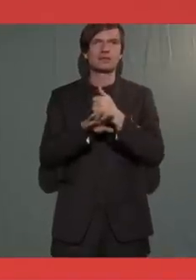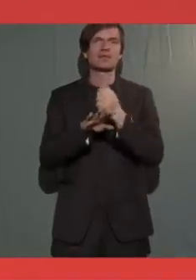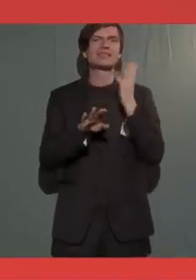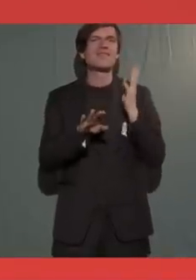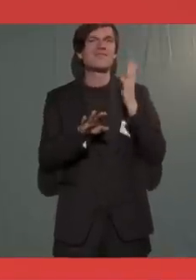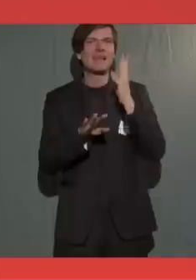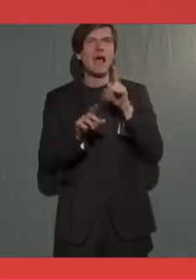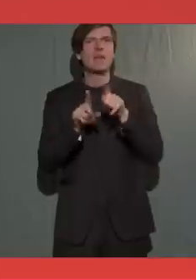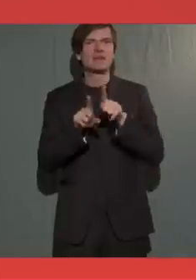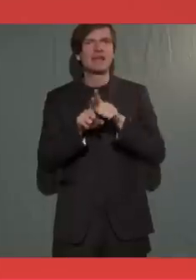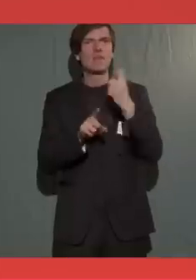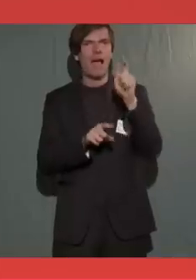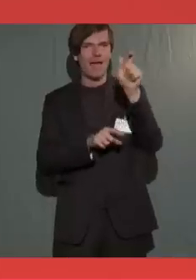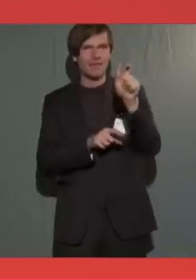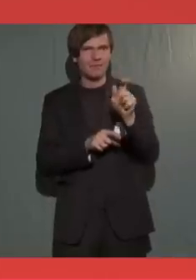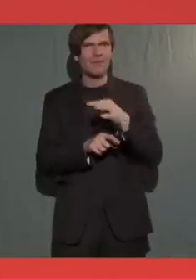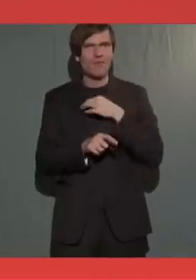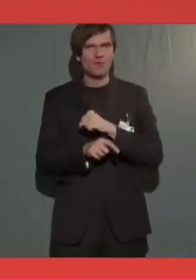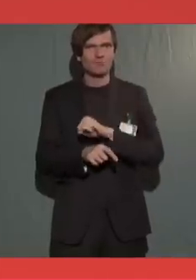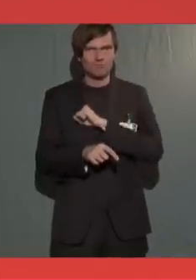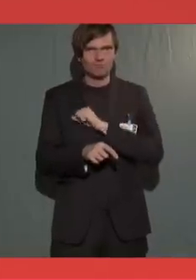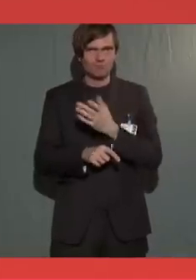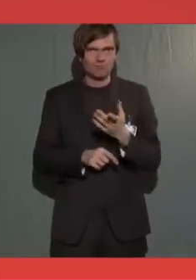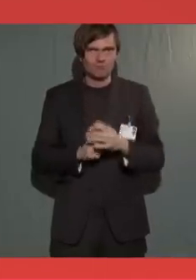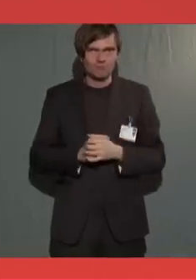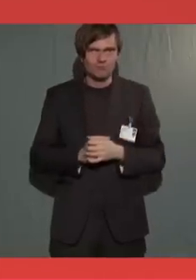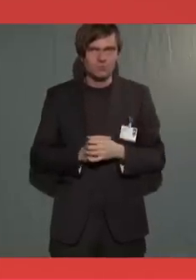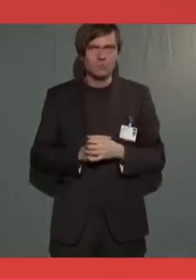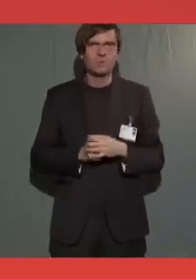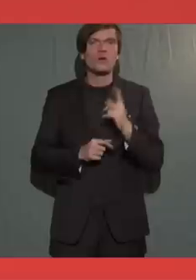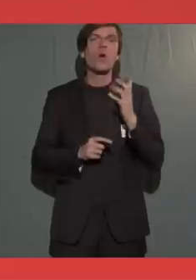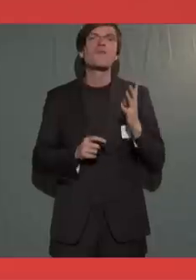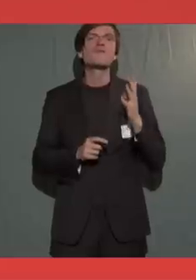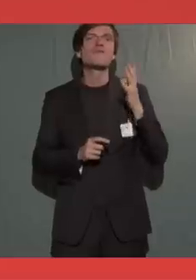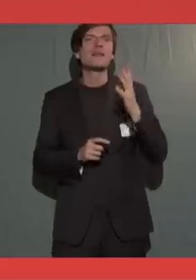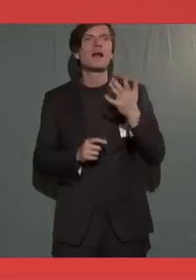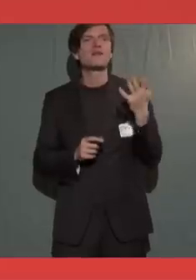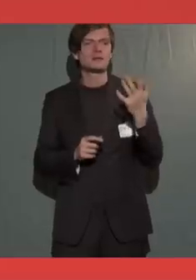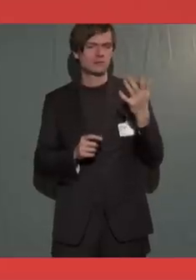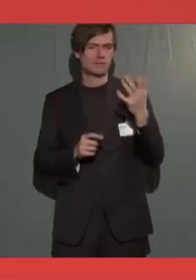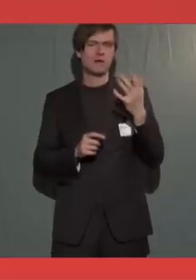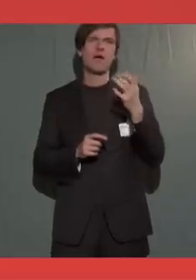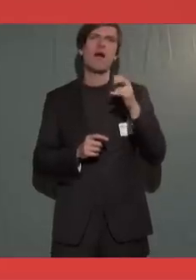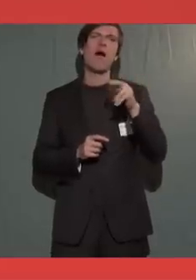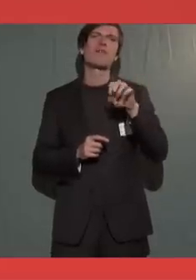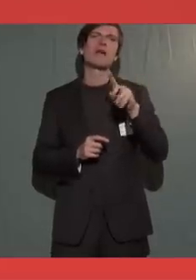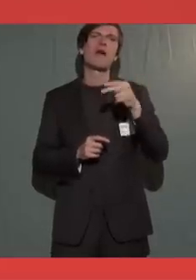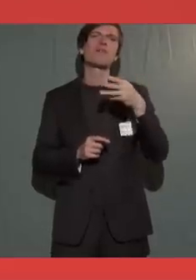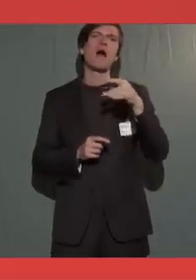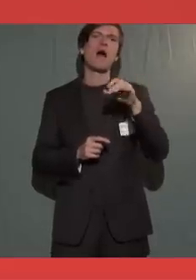hilfreich. Das ist, glaube ich, hilfreich für uns alle. Und seit vier Jahren auch die Zusammenarbeit mit Andrea Nahles als